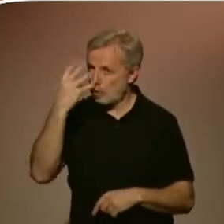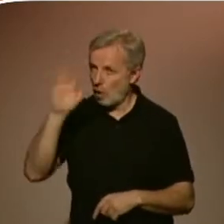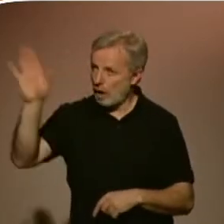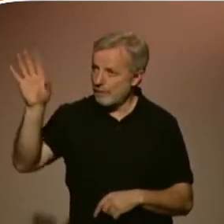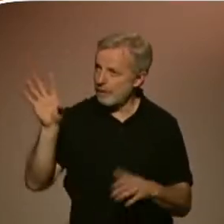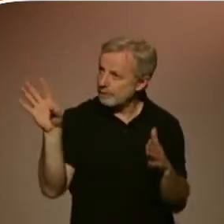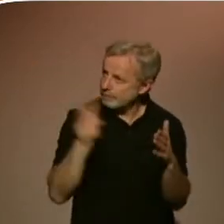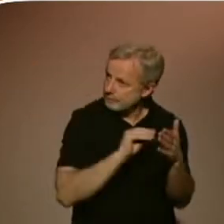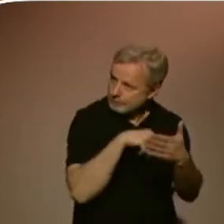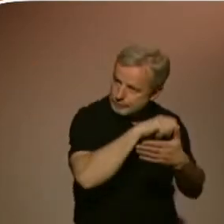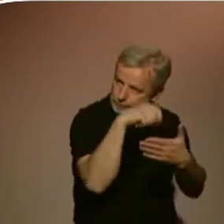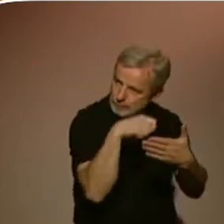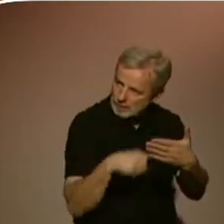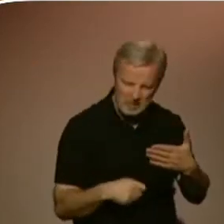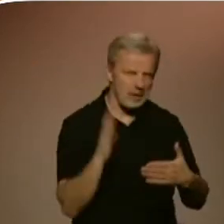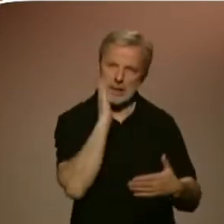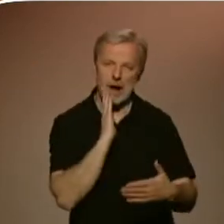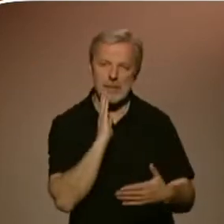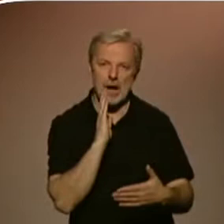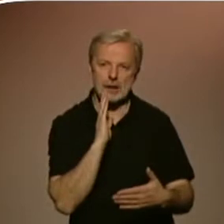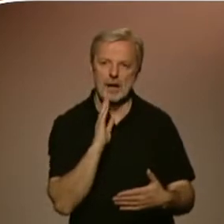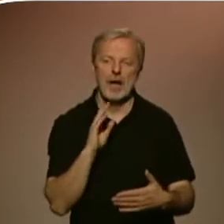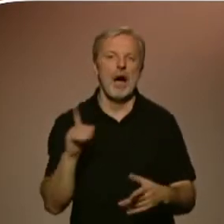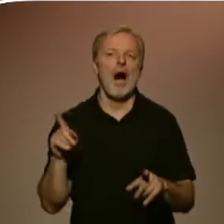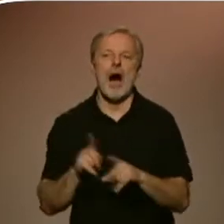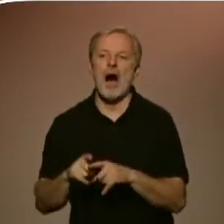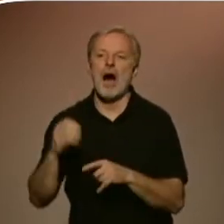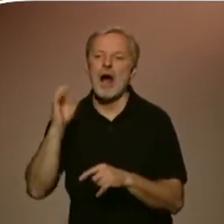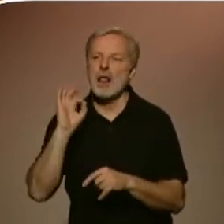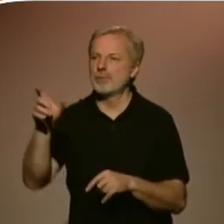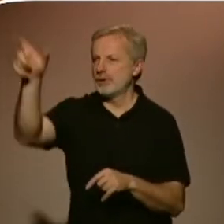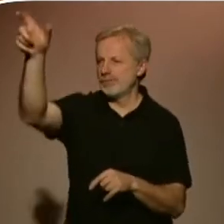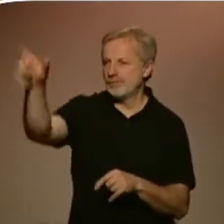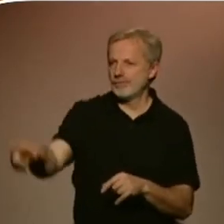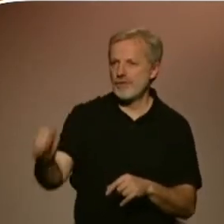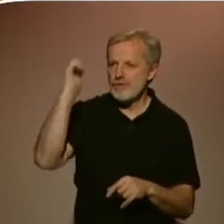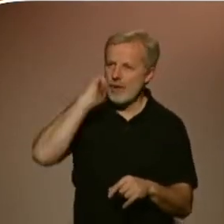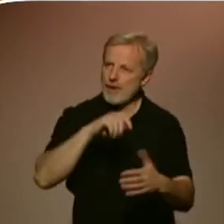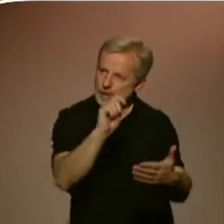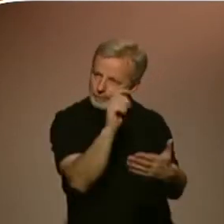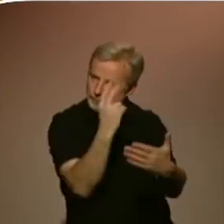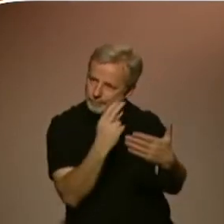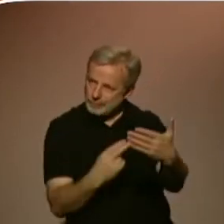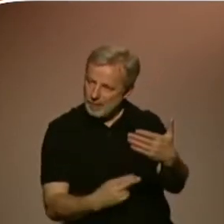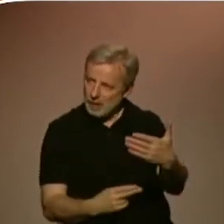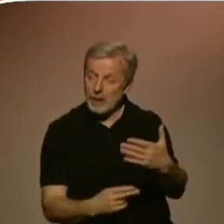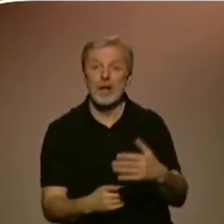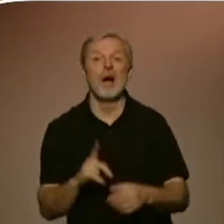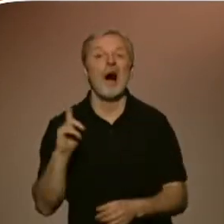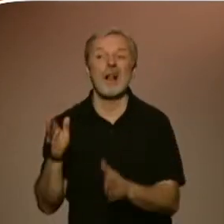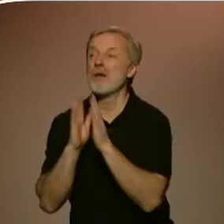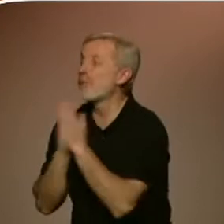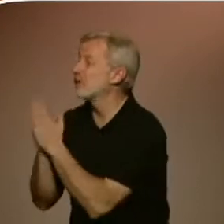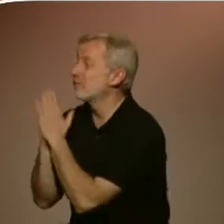a bylo vždy dost problematické přemlouvat někoho, aby mě pozoval. Takže ten autoportrét je opravdu taková